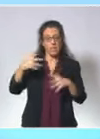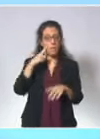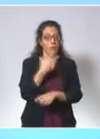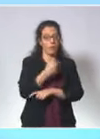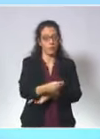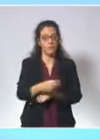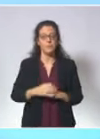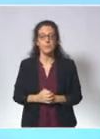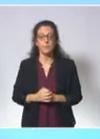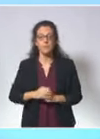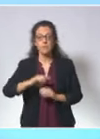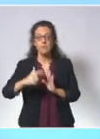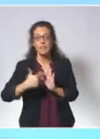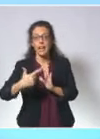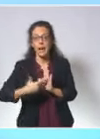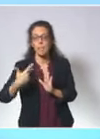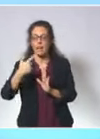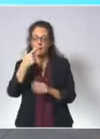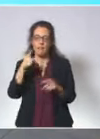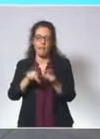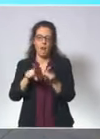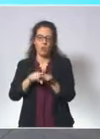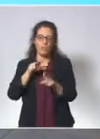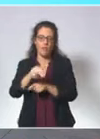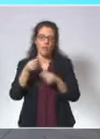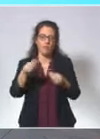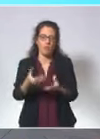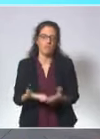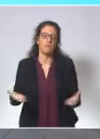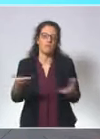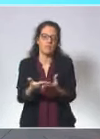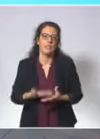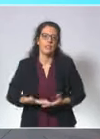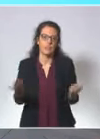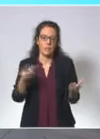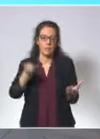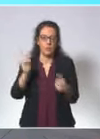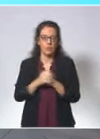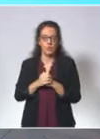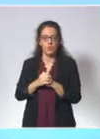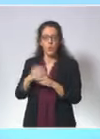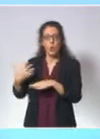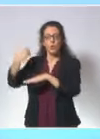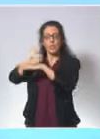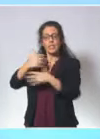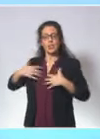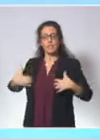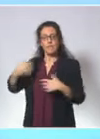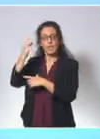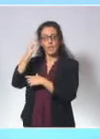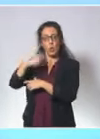rappel sera en outre facilité. Les autorités scientifiques, nationales et européennes nous